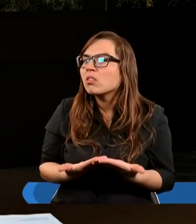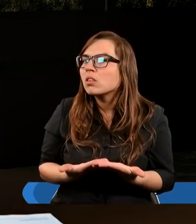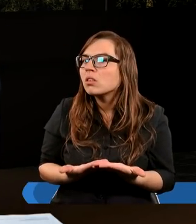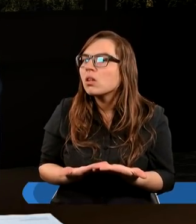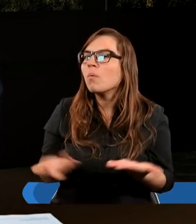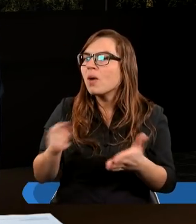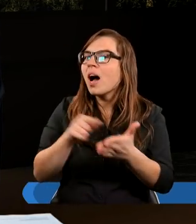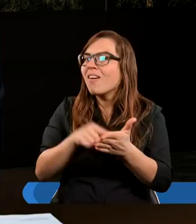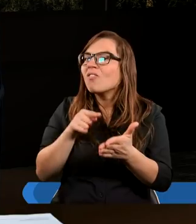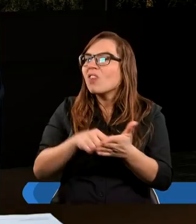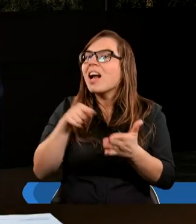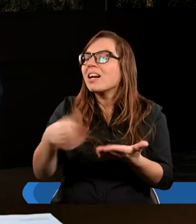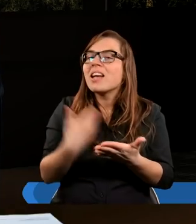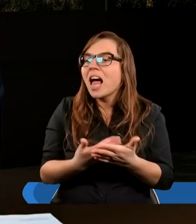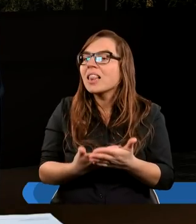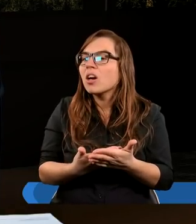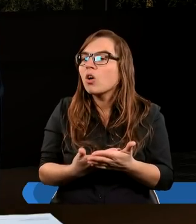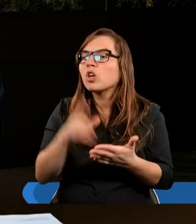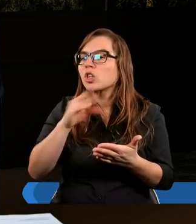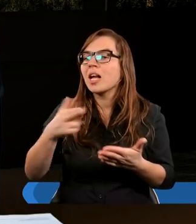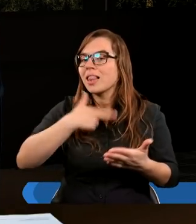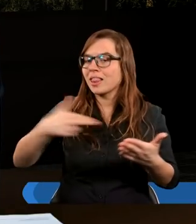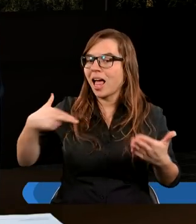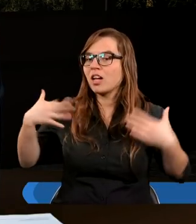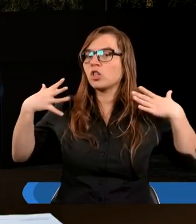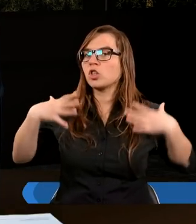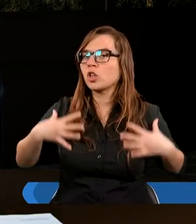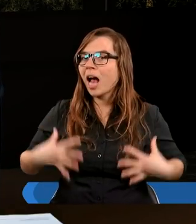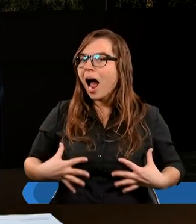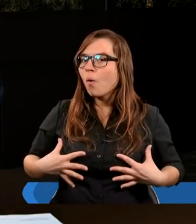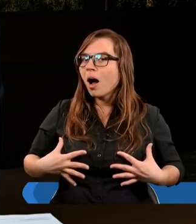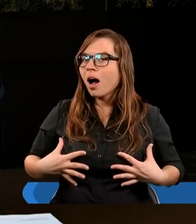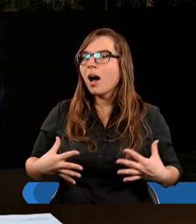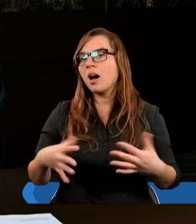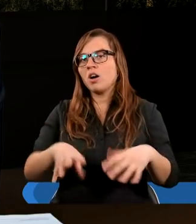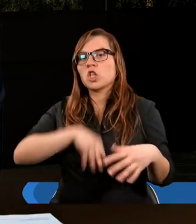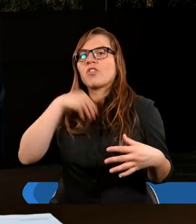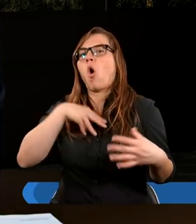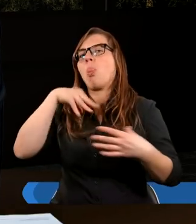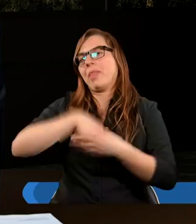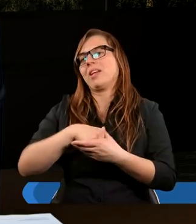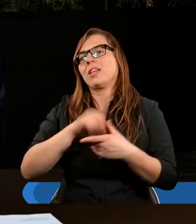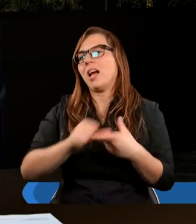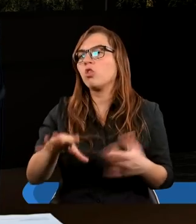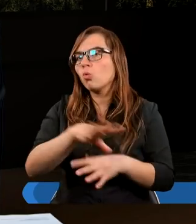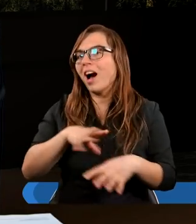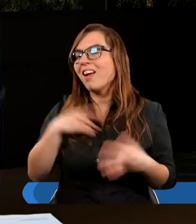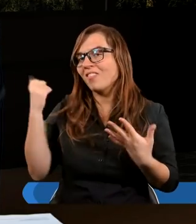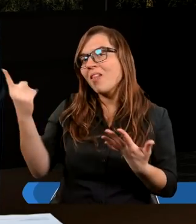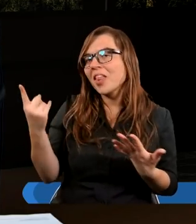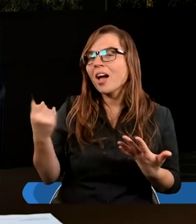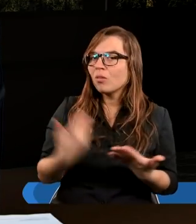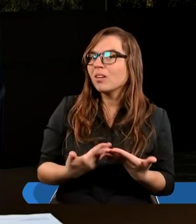wcześniej wyjaśnię, dlatego że nasze ciała są świątynią Ducha Świętego,